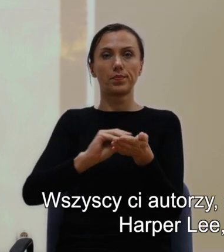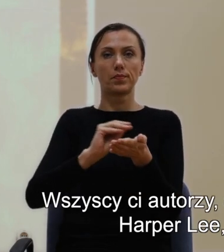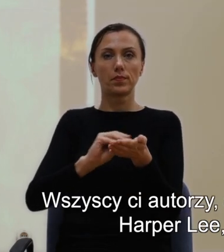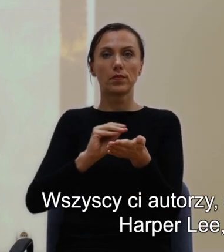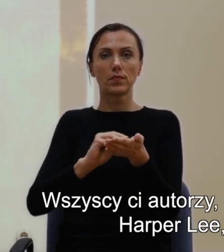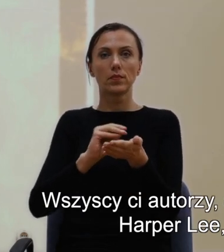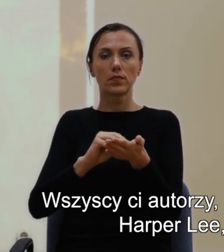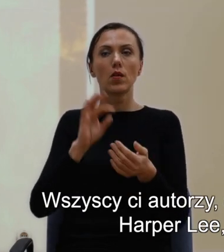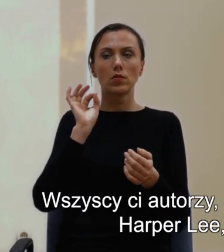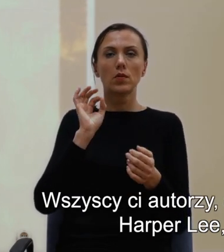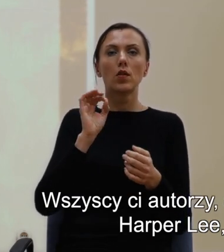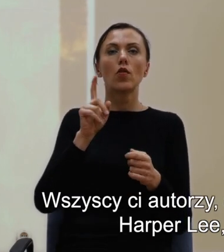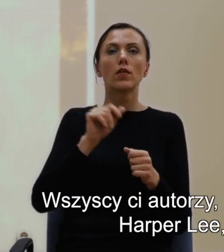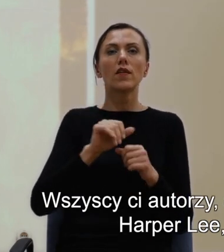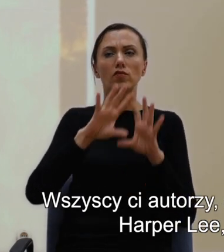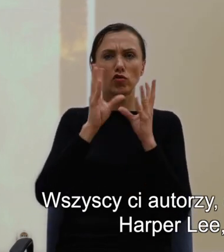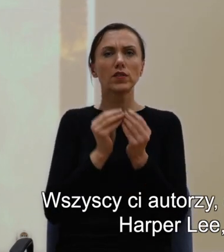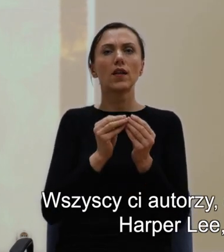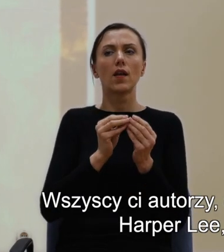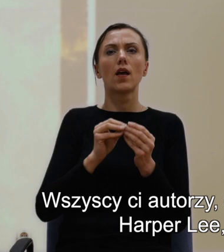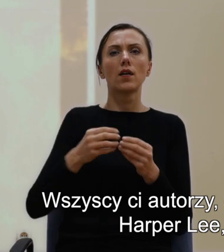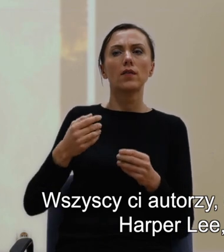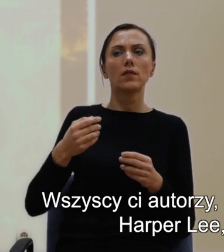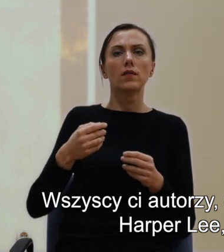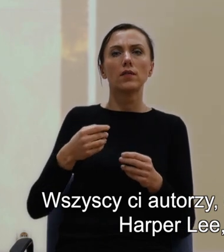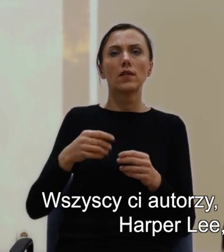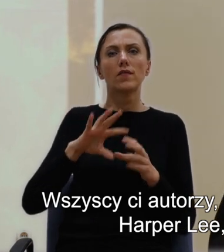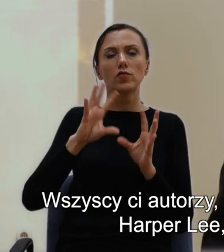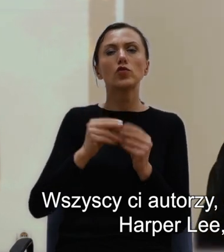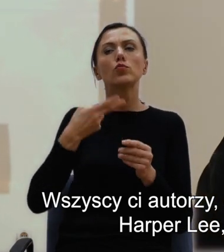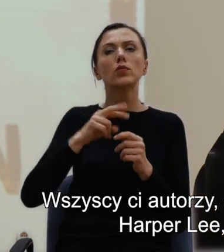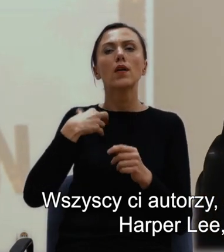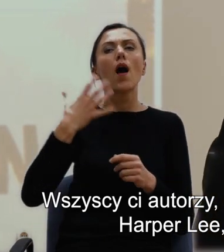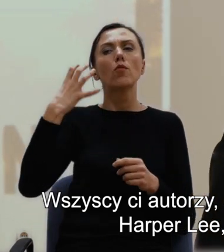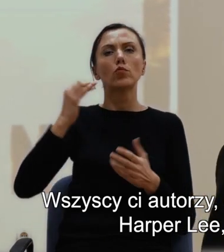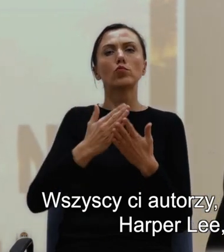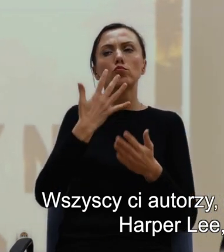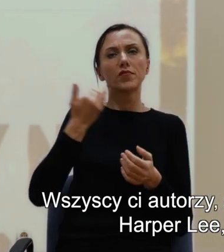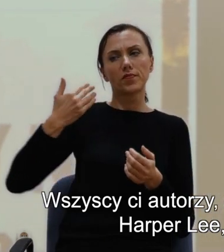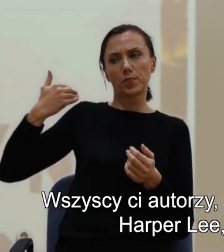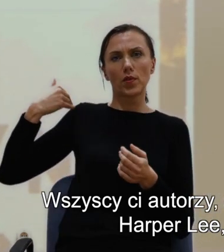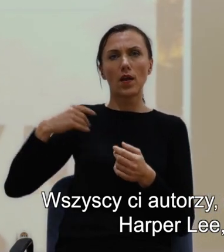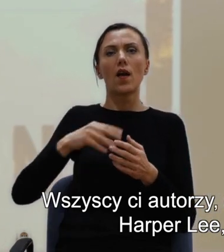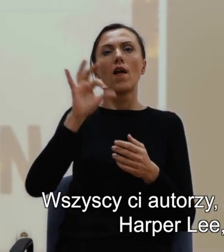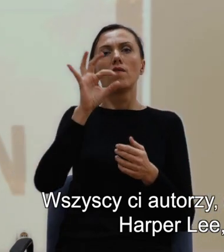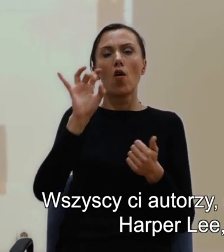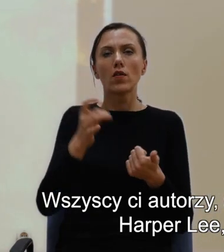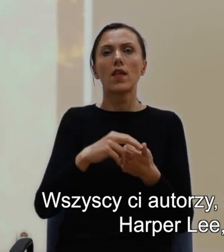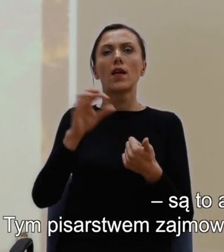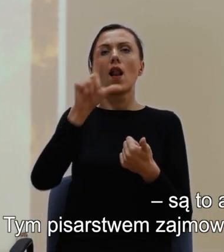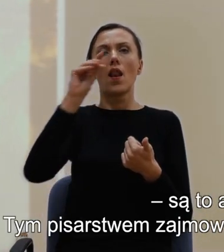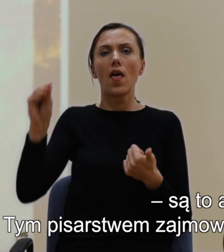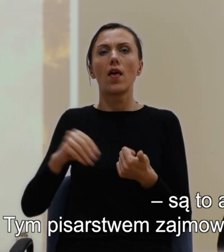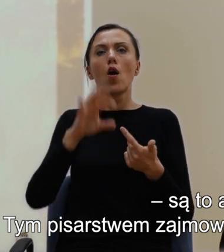Wszyscy ci autorzy, o których mówiłem wcześniej, William Faulkner, Harper Lee, Lannery O'Connor, Tennessee Williams,